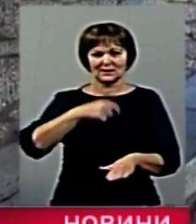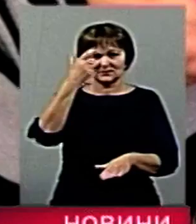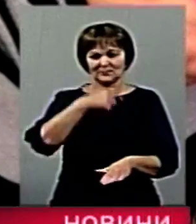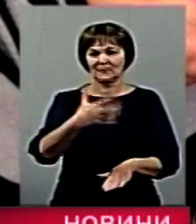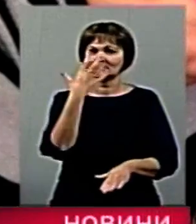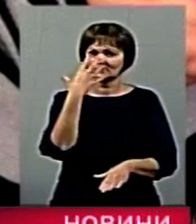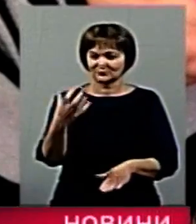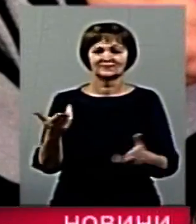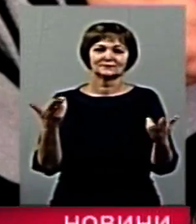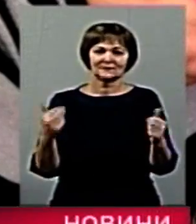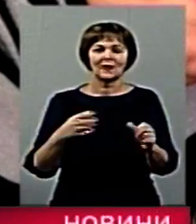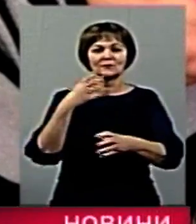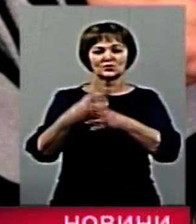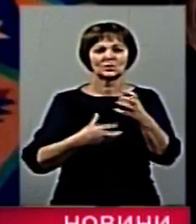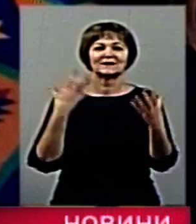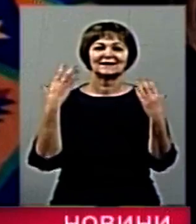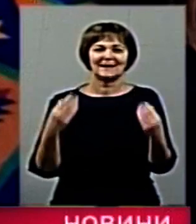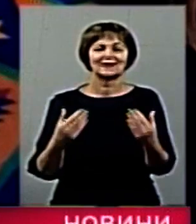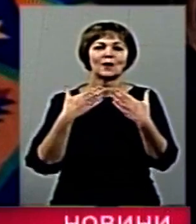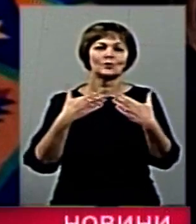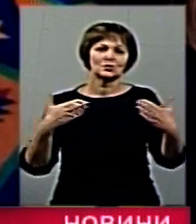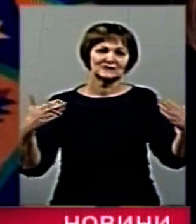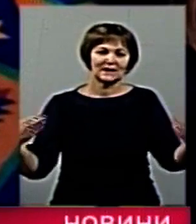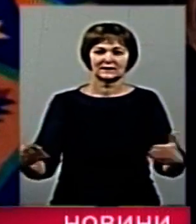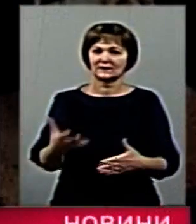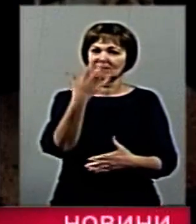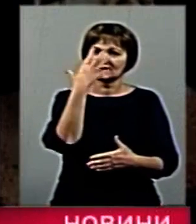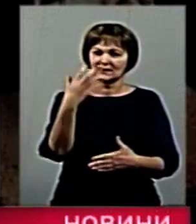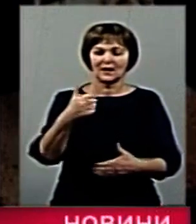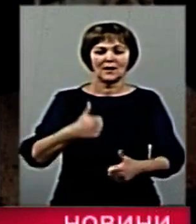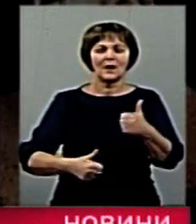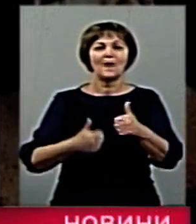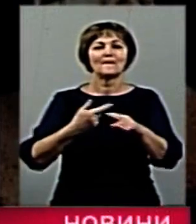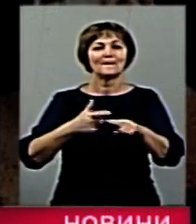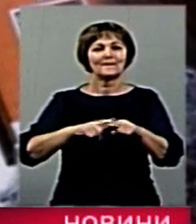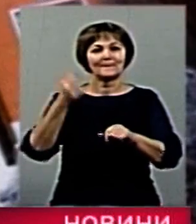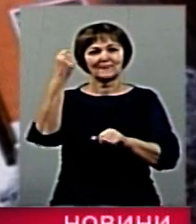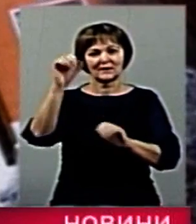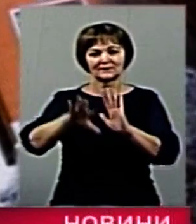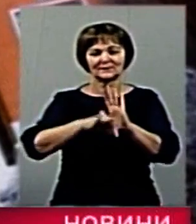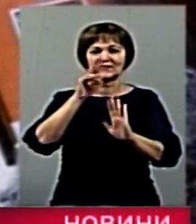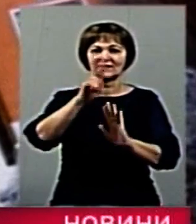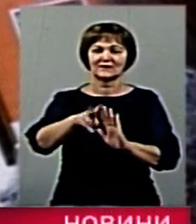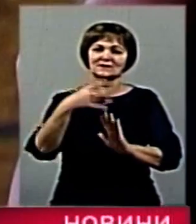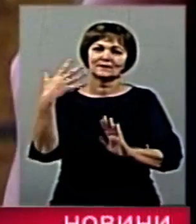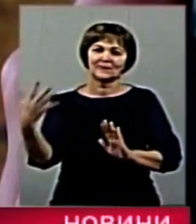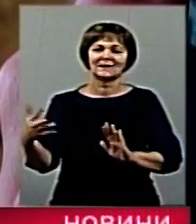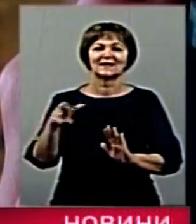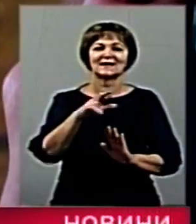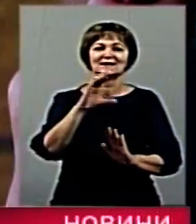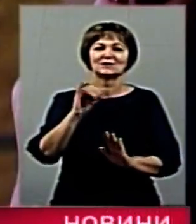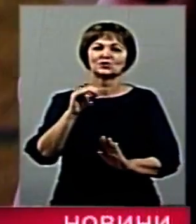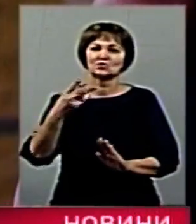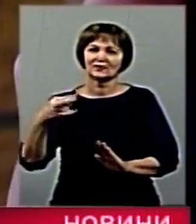звісно. Міжнародний день музейного селфі стартував. Переможця визначать 25 січня. Такий флешмоб є цікавим для багатьох